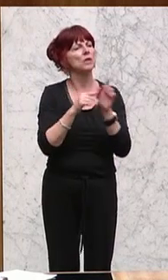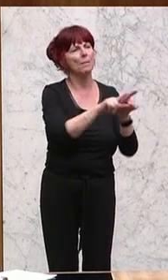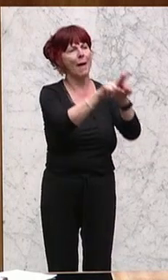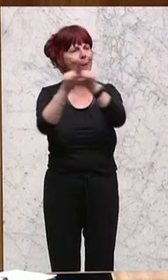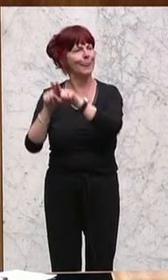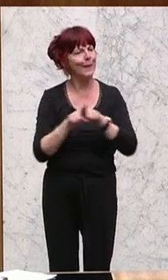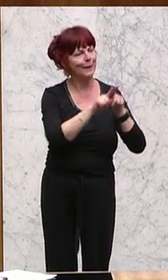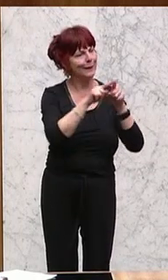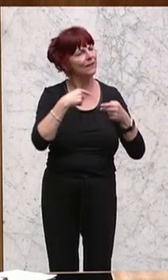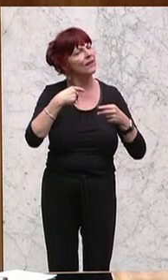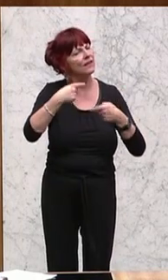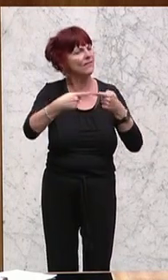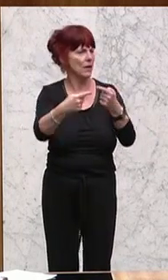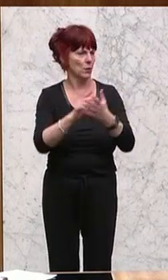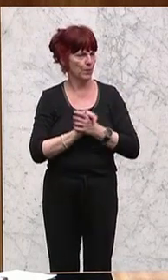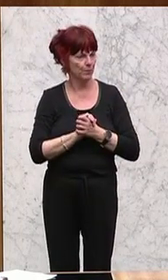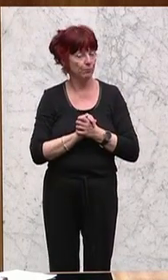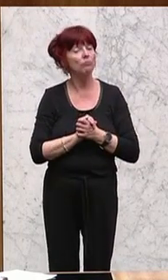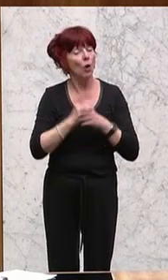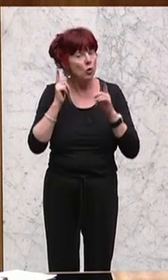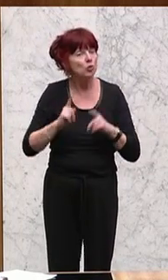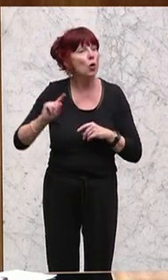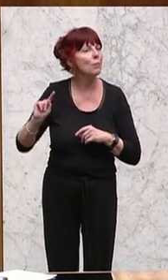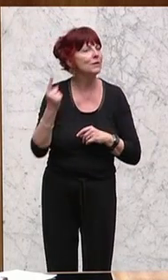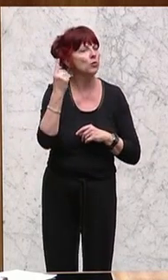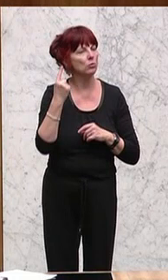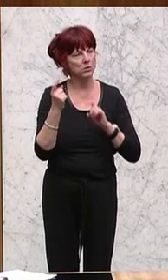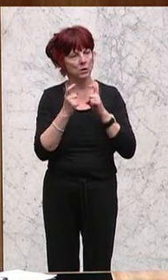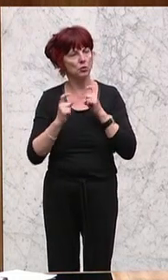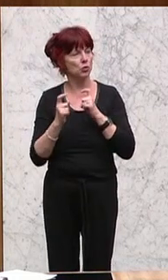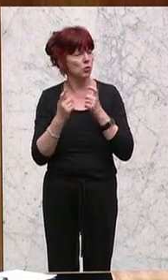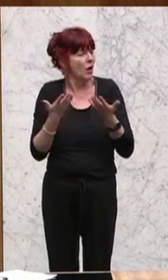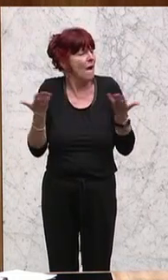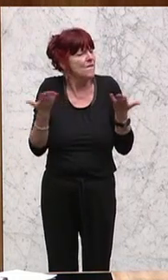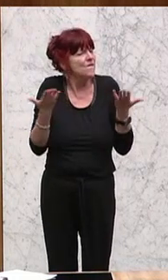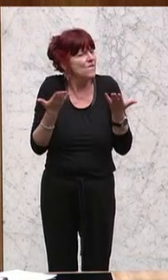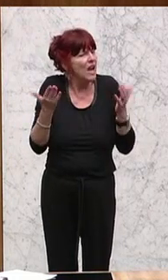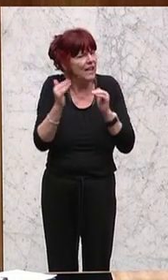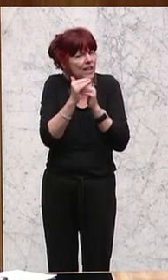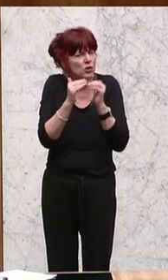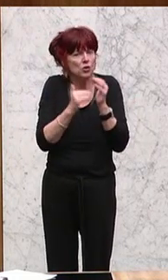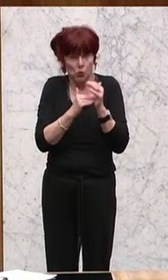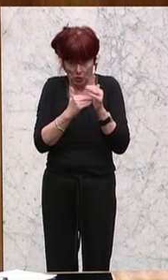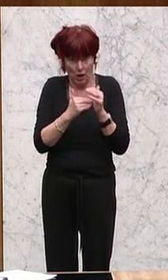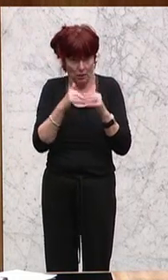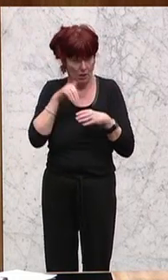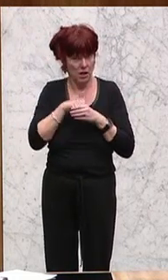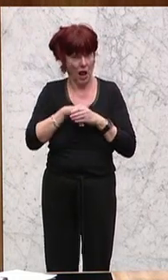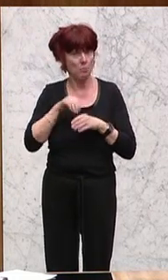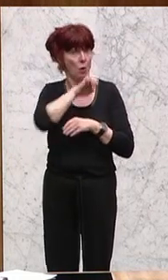Hier gilt es natürlich vor allem einmal darüber zu diskutieren, welches System wir überhaupt in Europa haben wollen